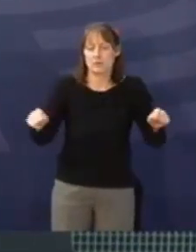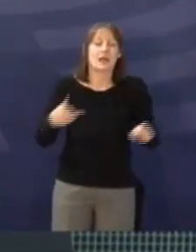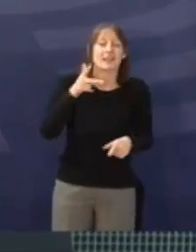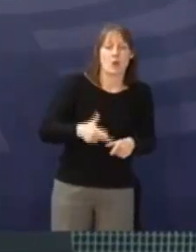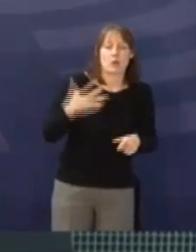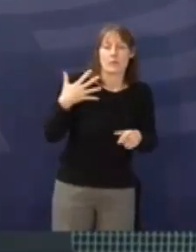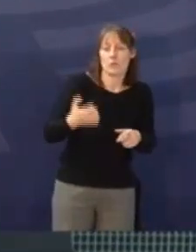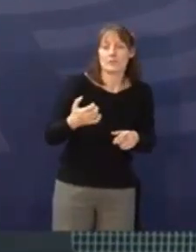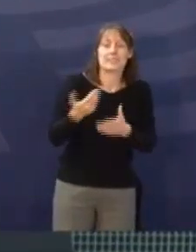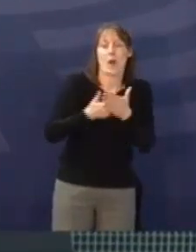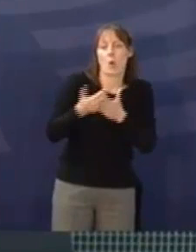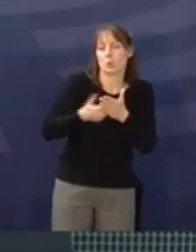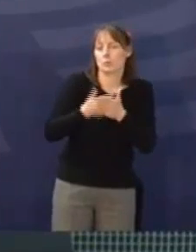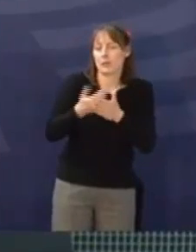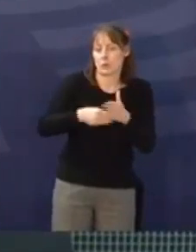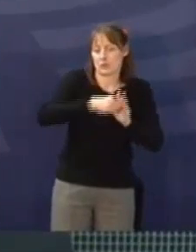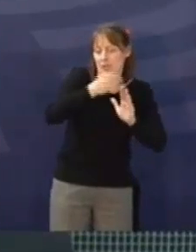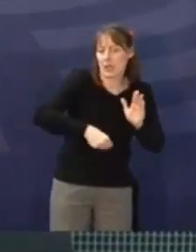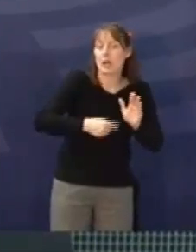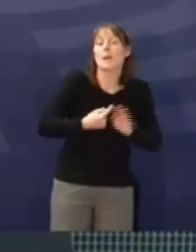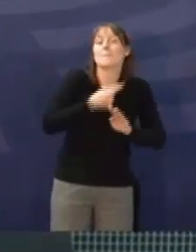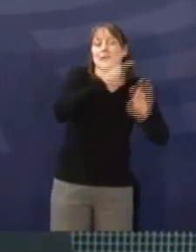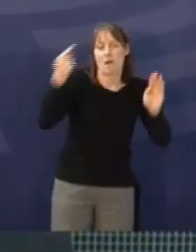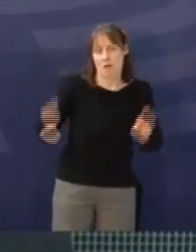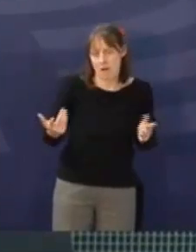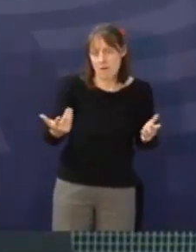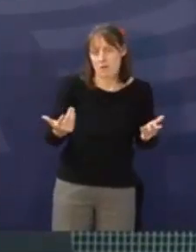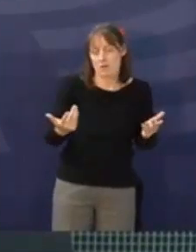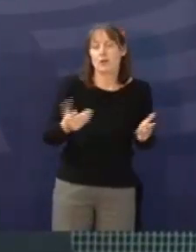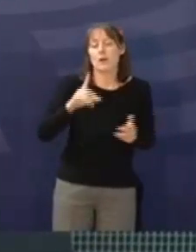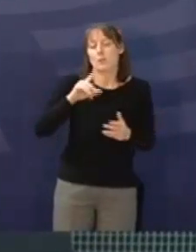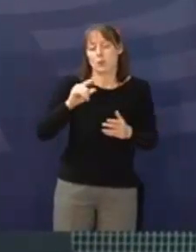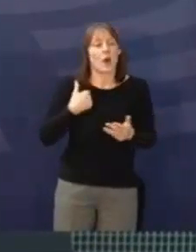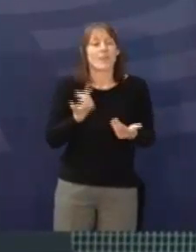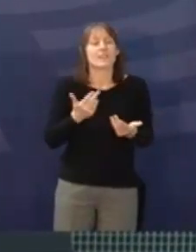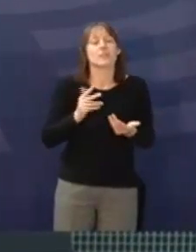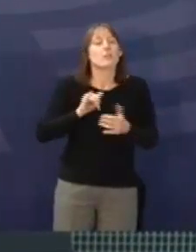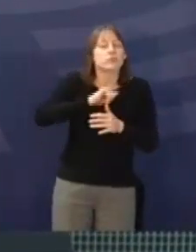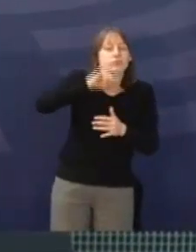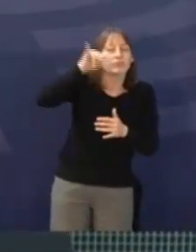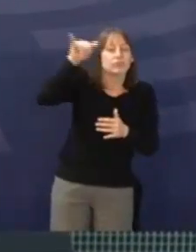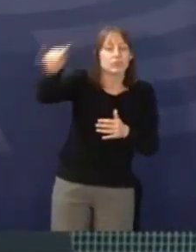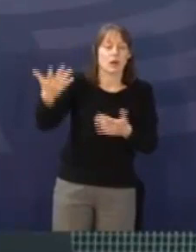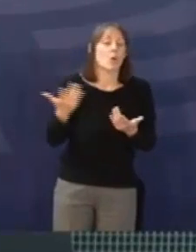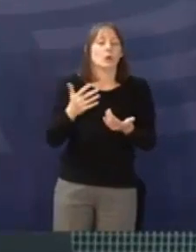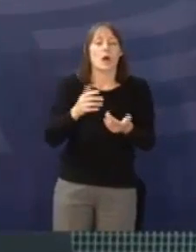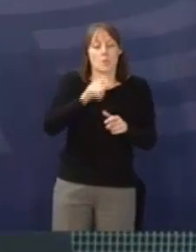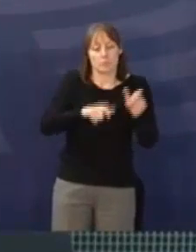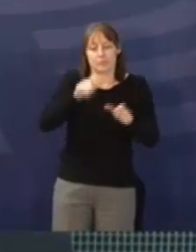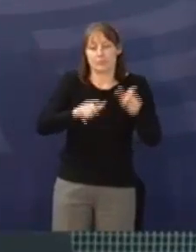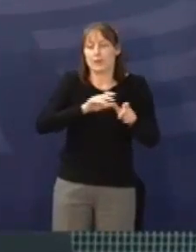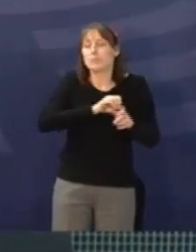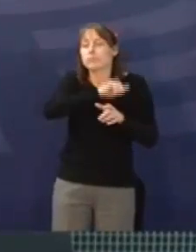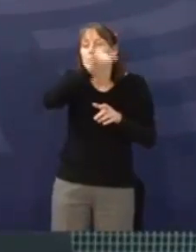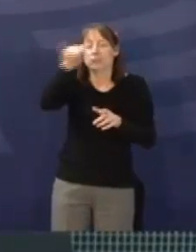pro Jahr, keine Fantasiezahl. Auch wenn es auf absehbare Zeit weniger Flüge und Passagiere geben dürfte, ändert das nichts daran, dass